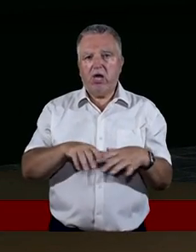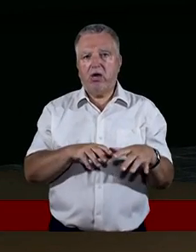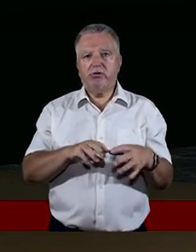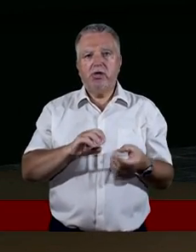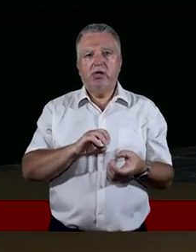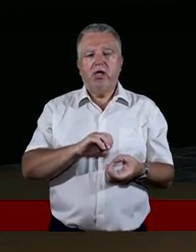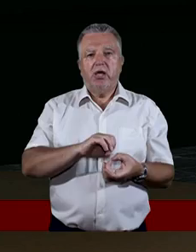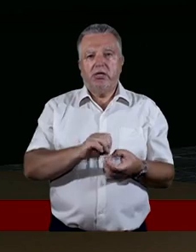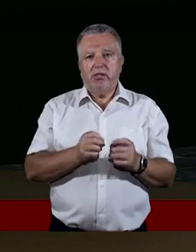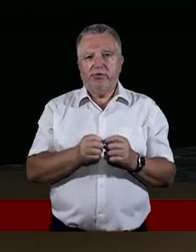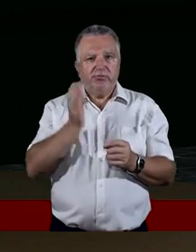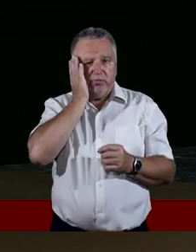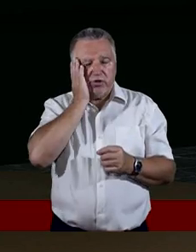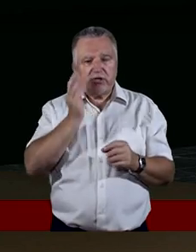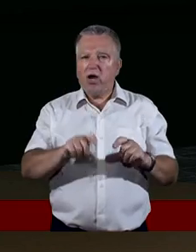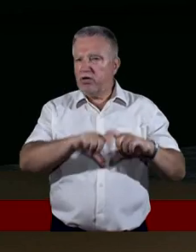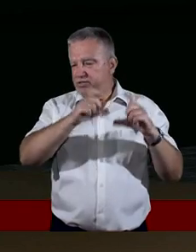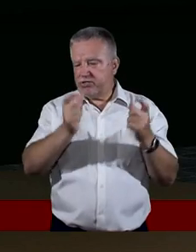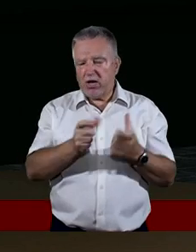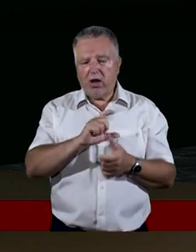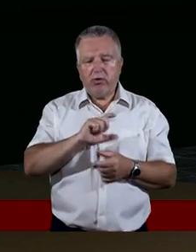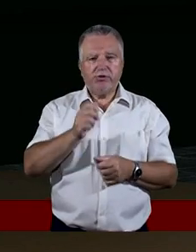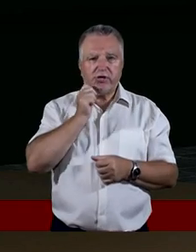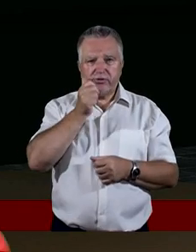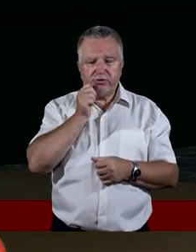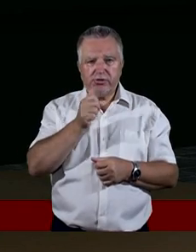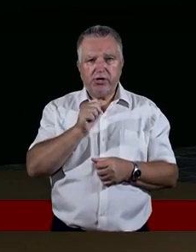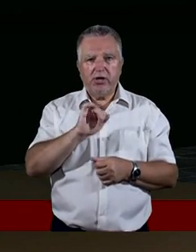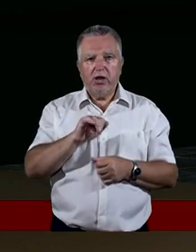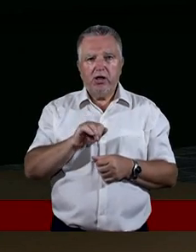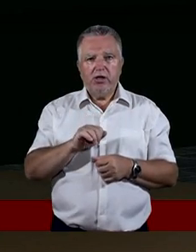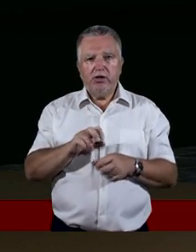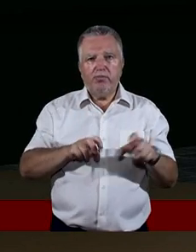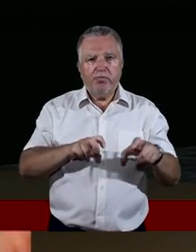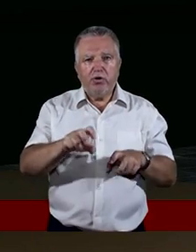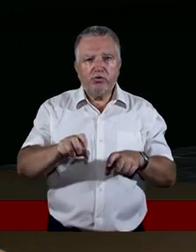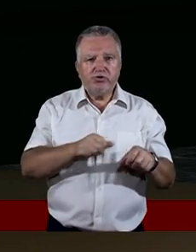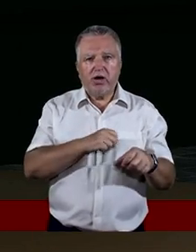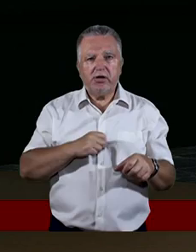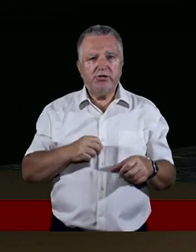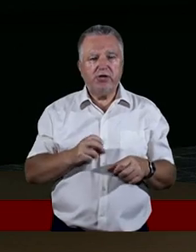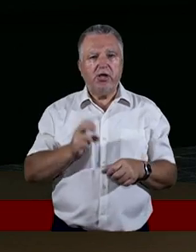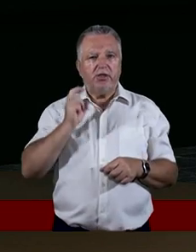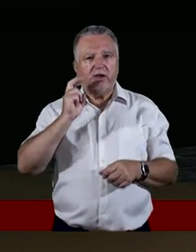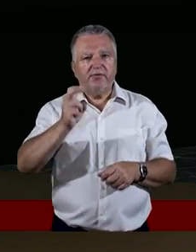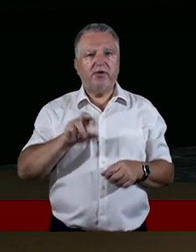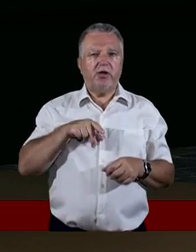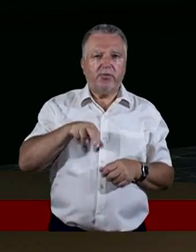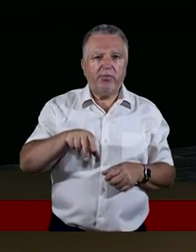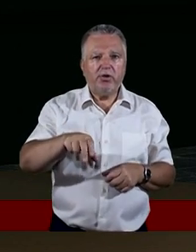teraz, kiedy byśmy mieszkali tak cały czas, dzień w dzień w tym mieście i poruszali się po tym mieście, czy to na piechotę, czy to tramwajem,